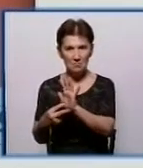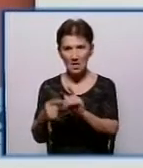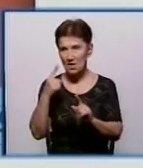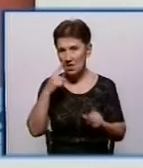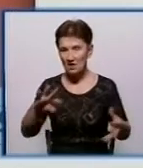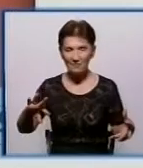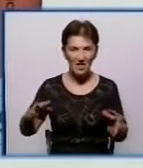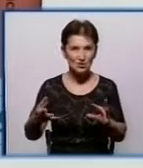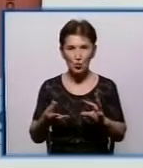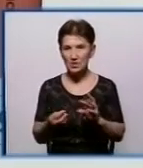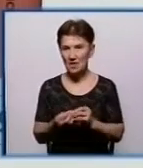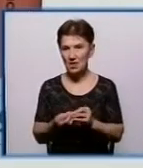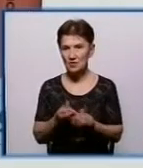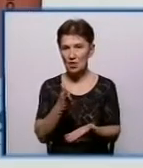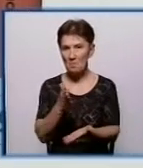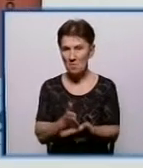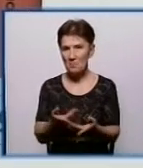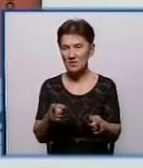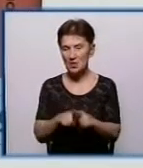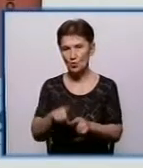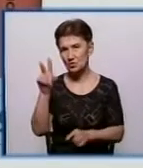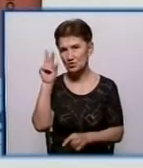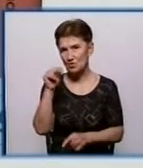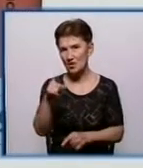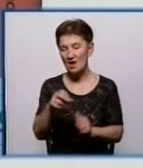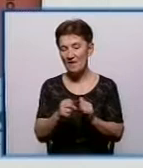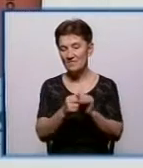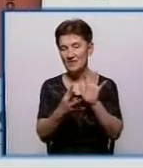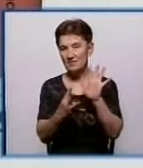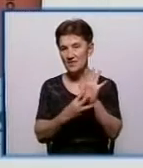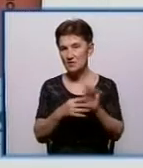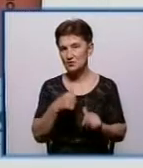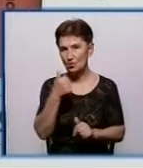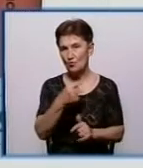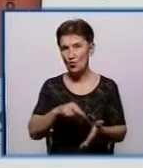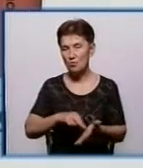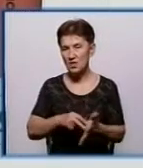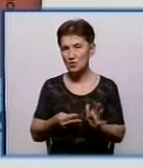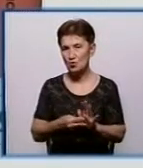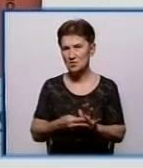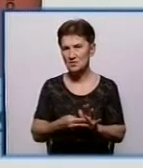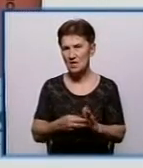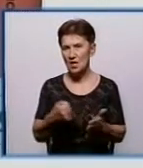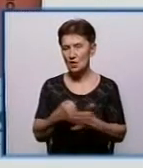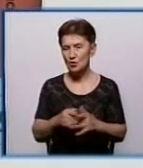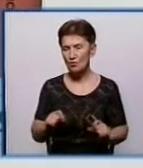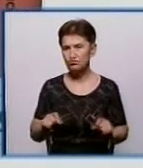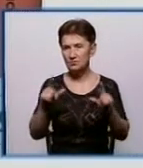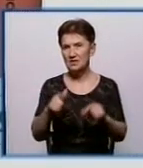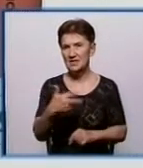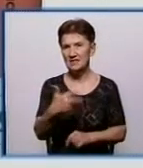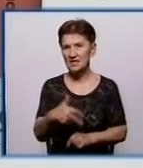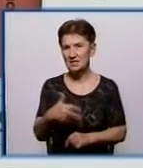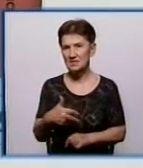сукупно, маємо наступну цифру. У 2019 році тариф планується підняти до 30 гривень 30